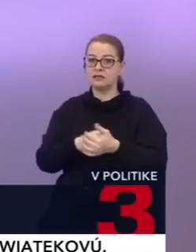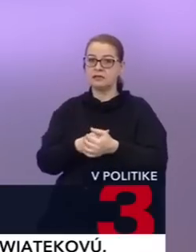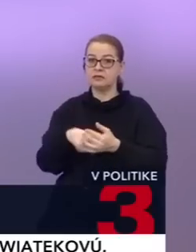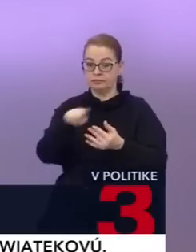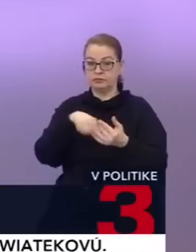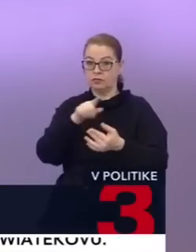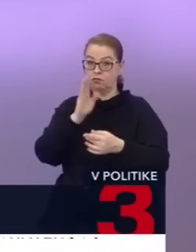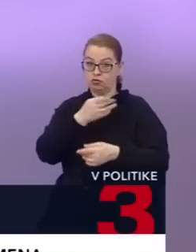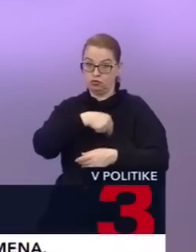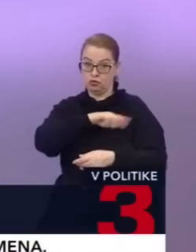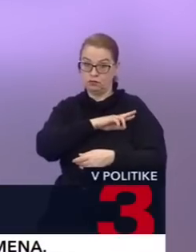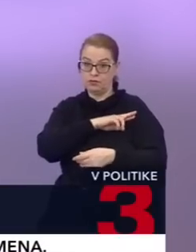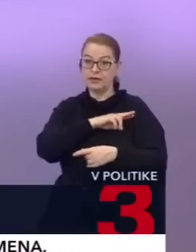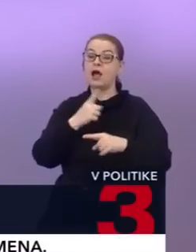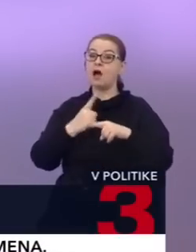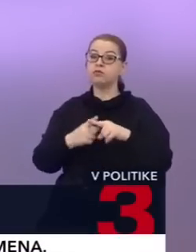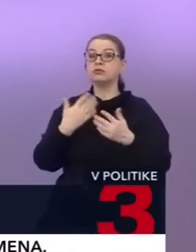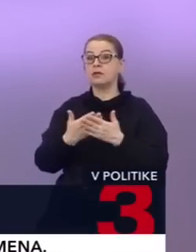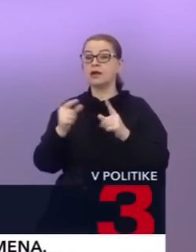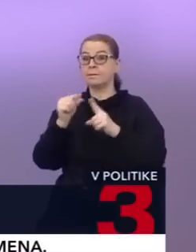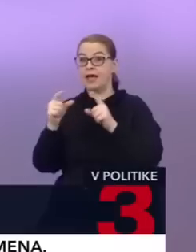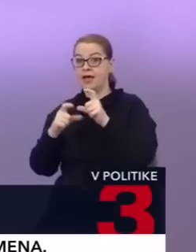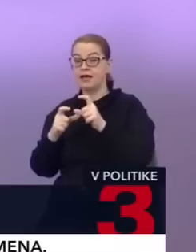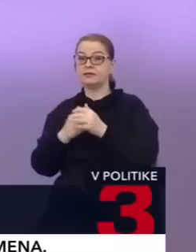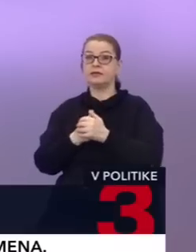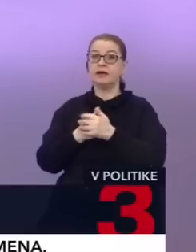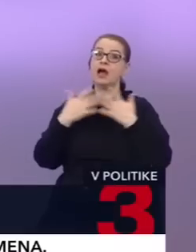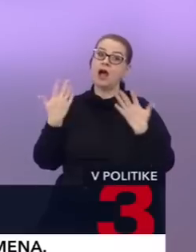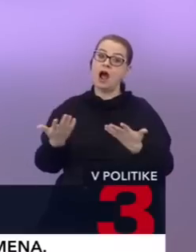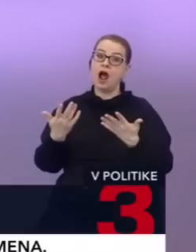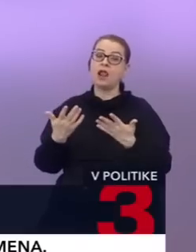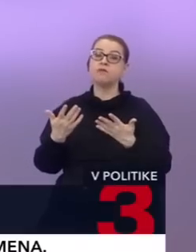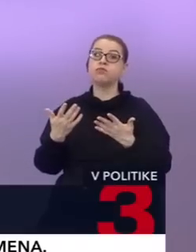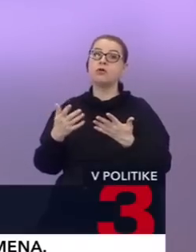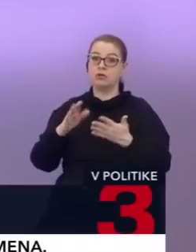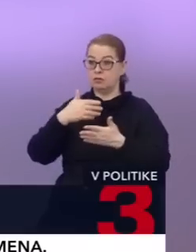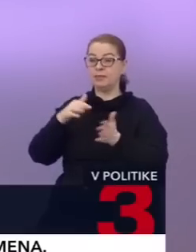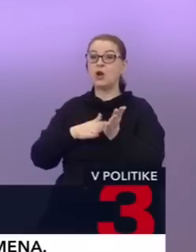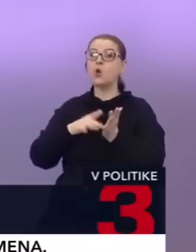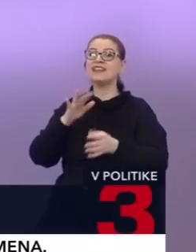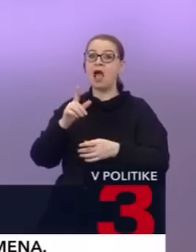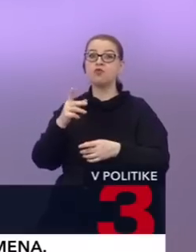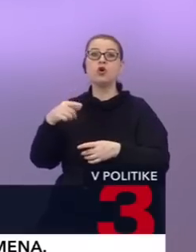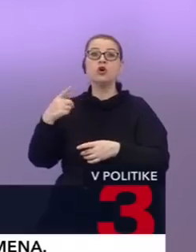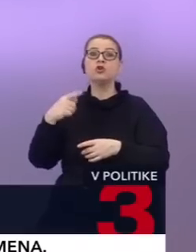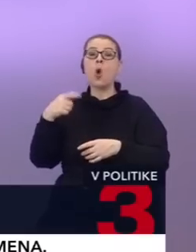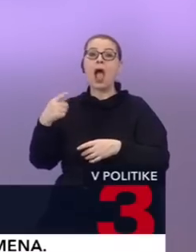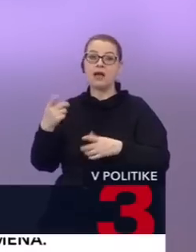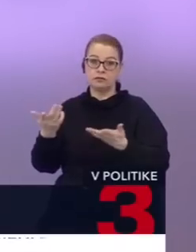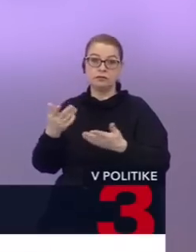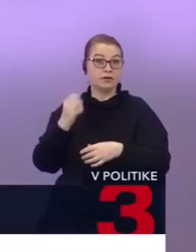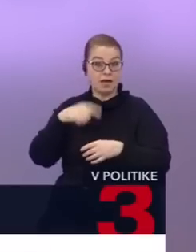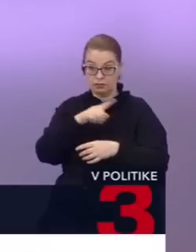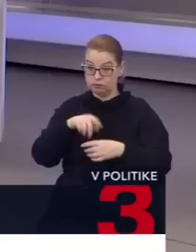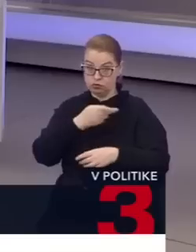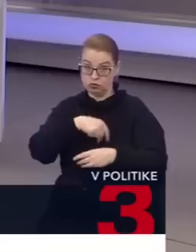tieto budú zodpovedné, a pripočítam k tomu napríklad aj PS a stranu spolu Miroslava Kolára, ak tieto budú v parlamente zodpovedné, tak žiadne jadky v parlamente,